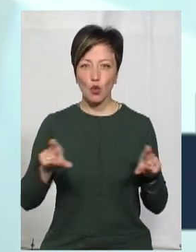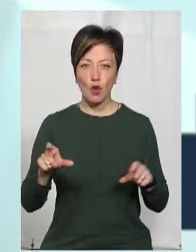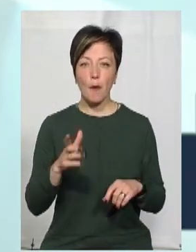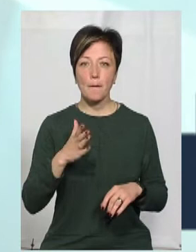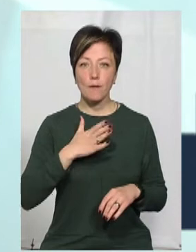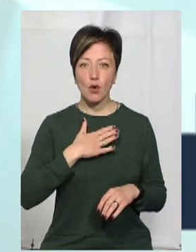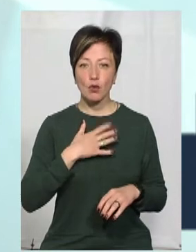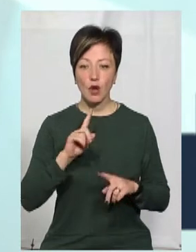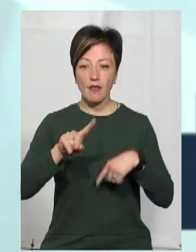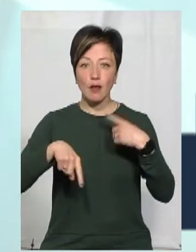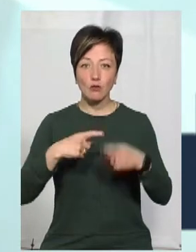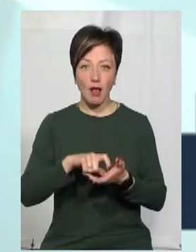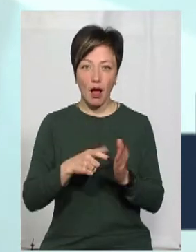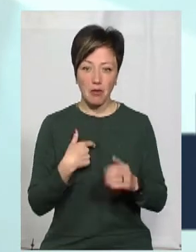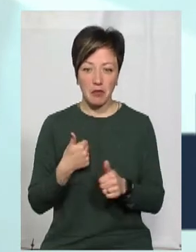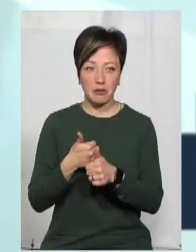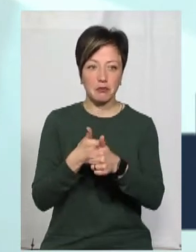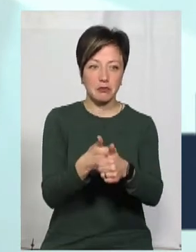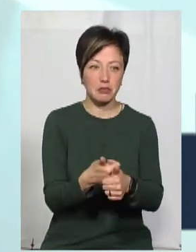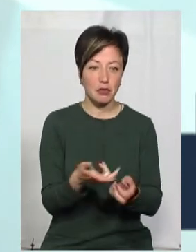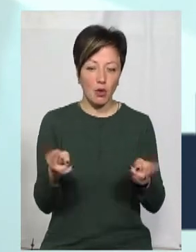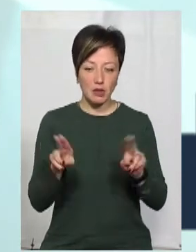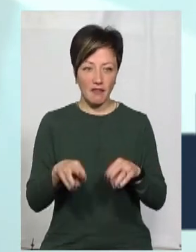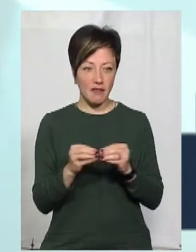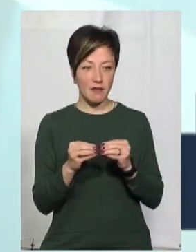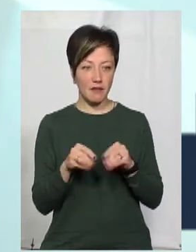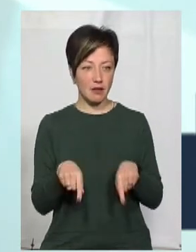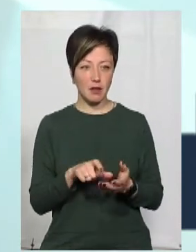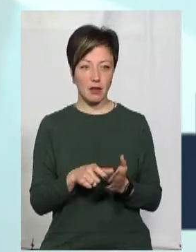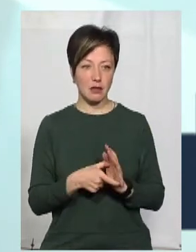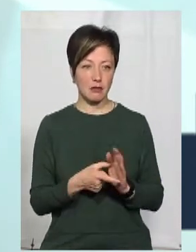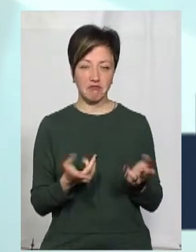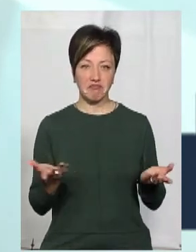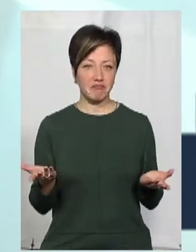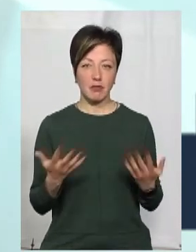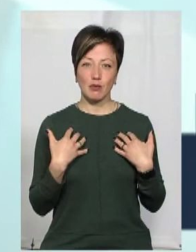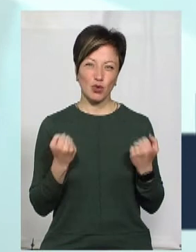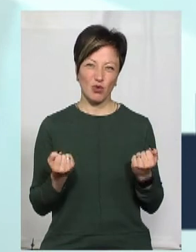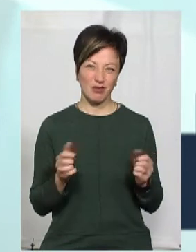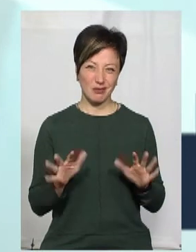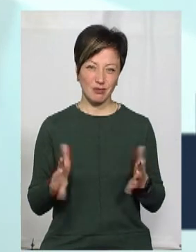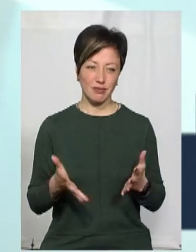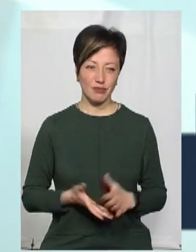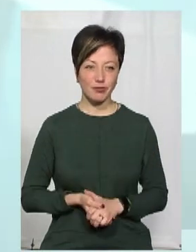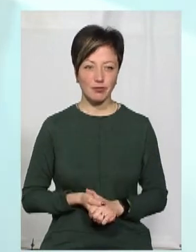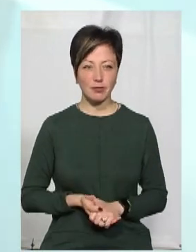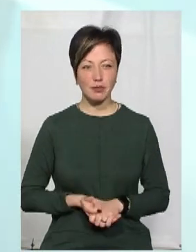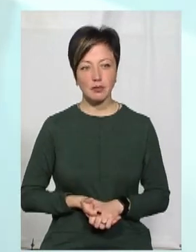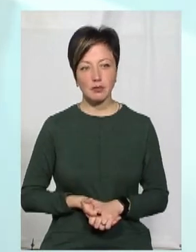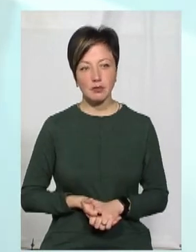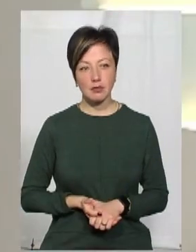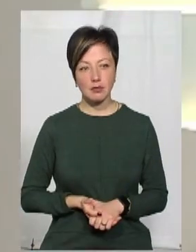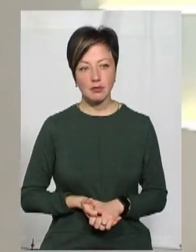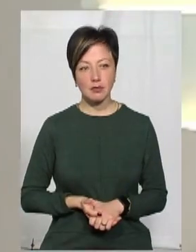ми вже в слідущому класі, а мені вже оставатися в тому самому, теж і по состоянию здоров'я. А